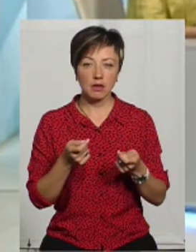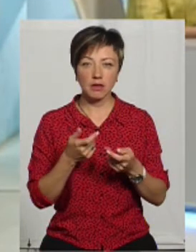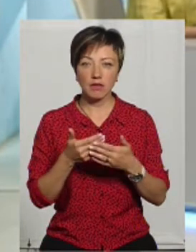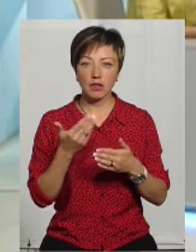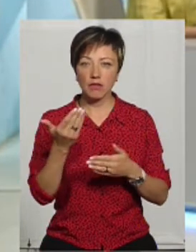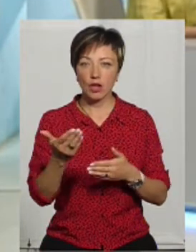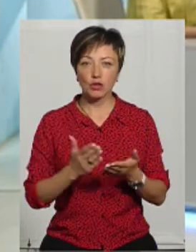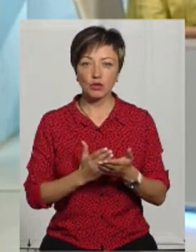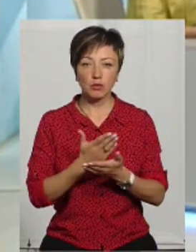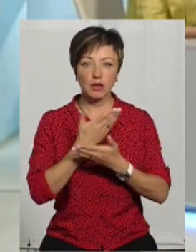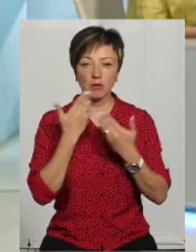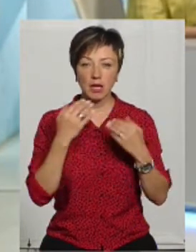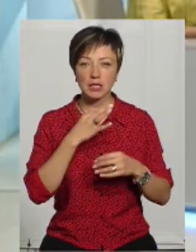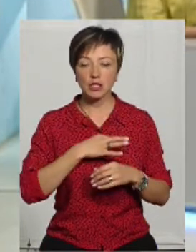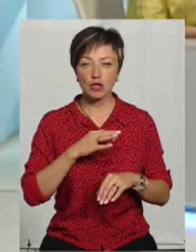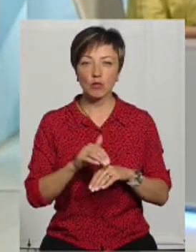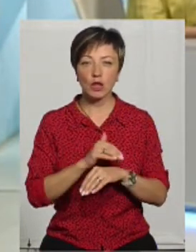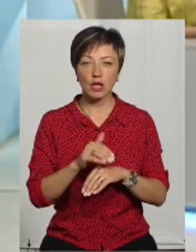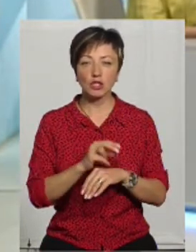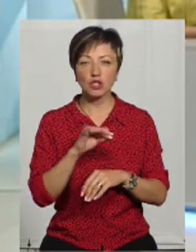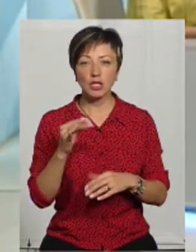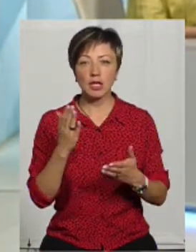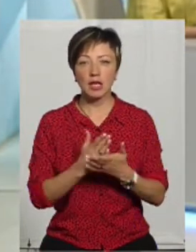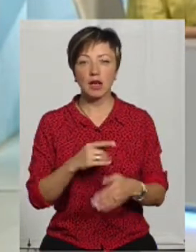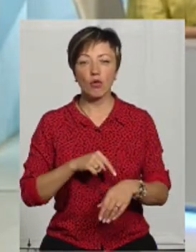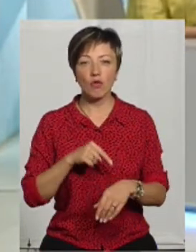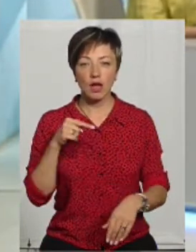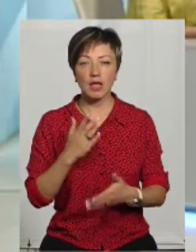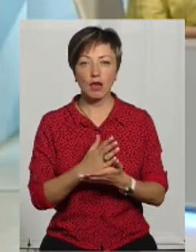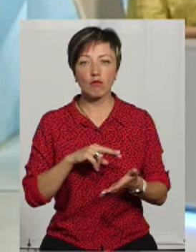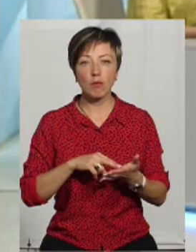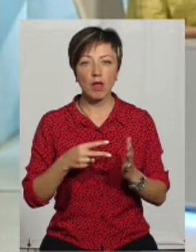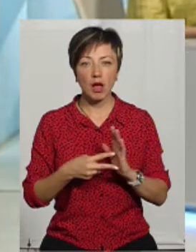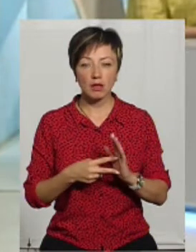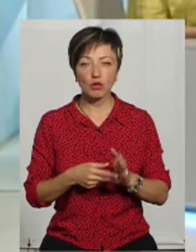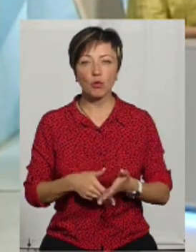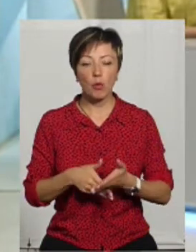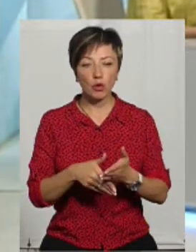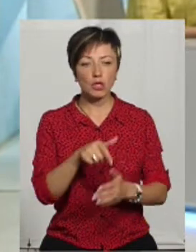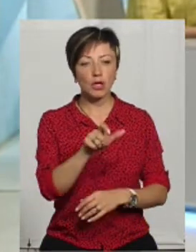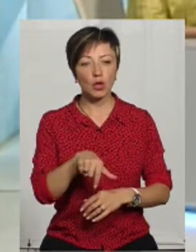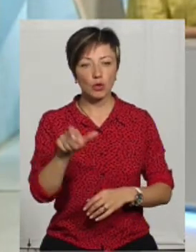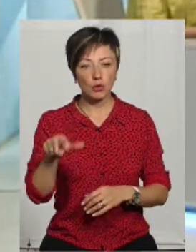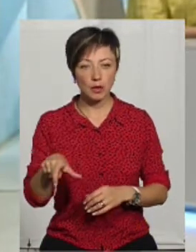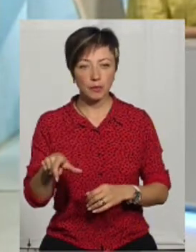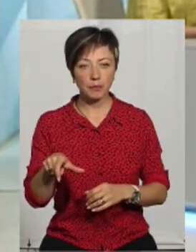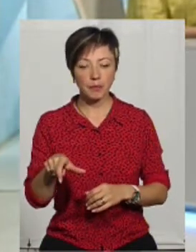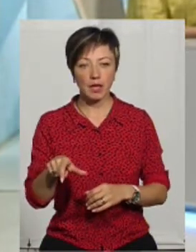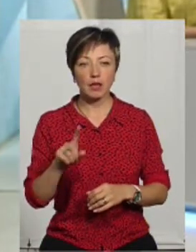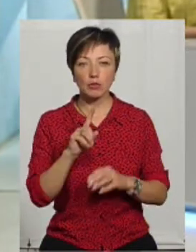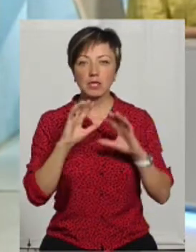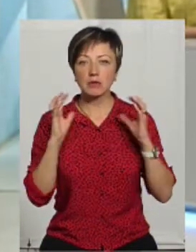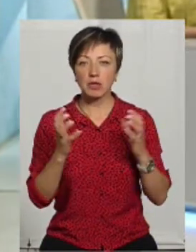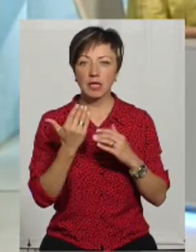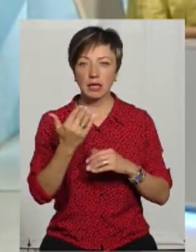області, від вашої служби немає. Крім, будь ласка, чи є якісь реагування, чи є в планах, щоб допомогти людям, щоб